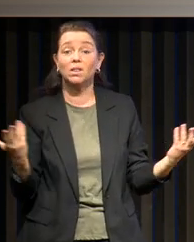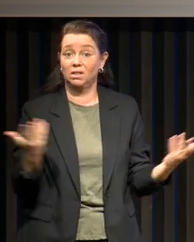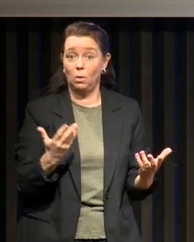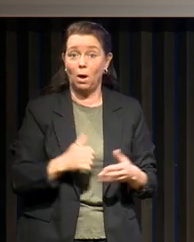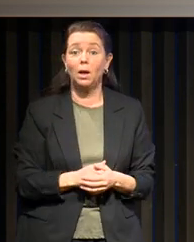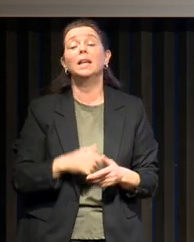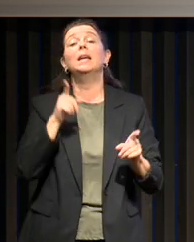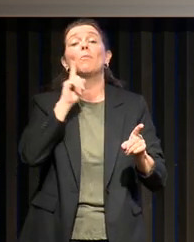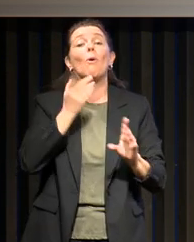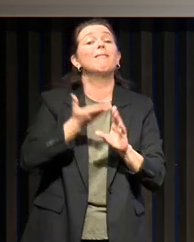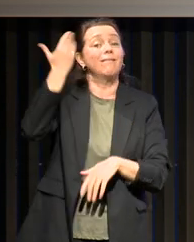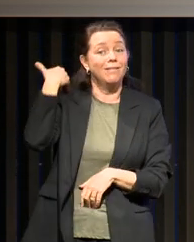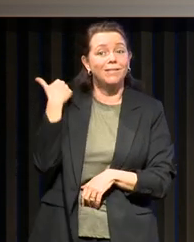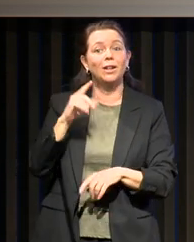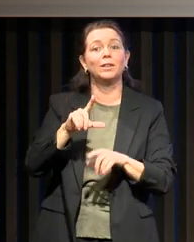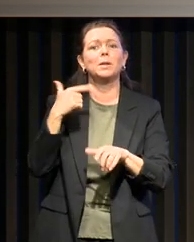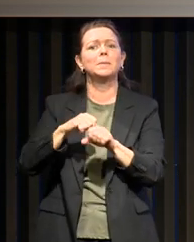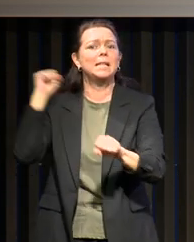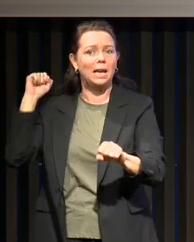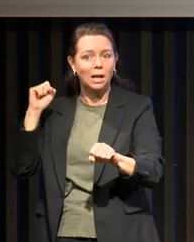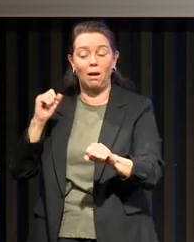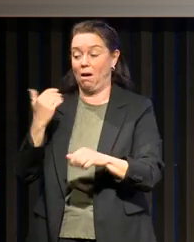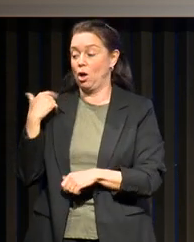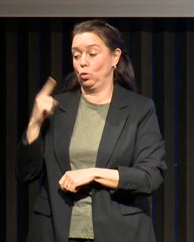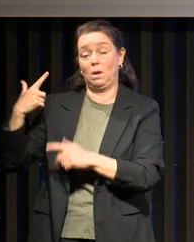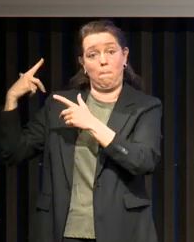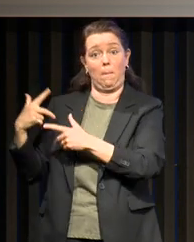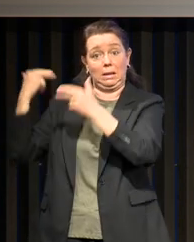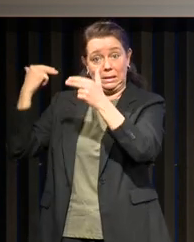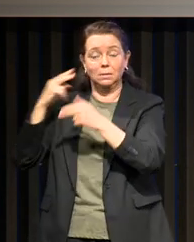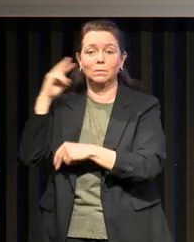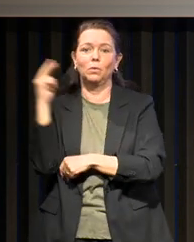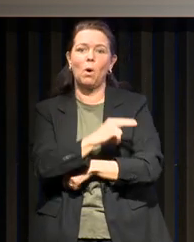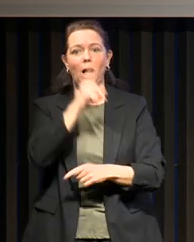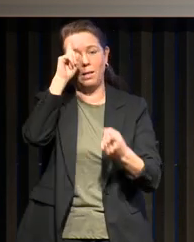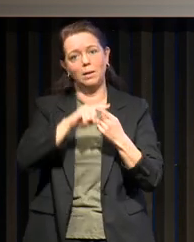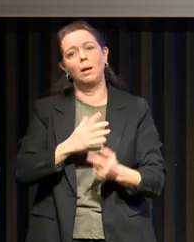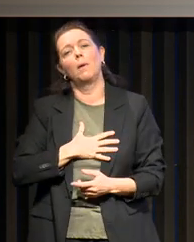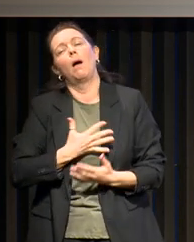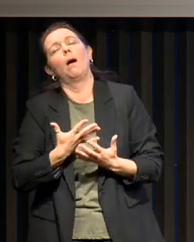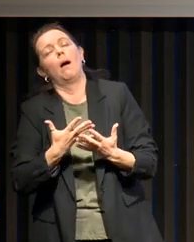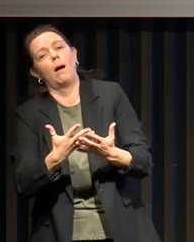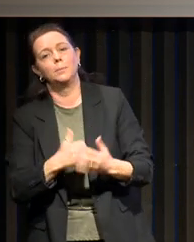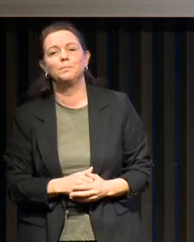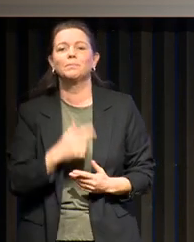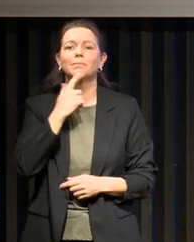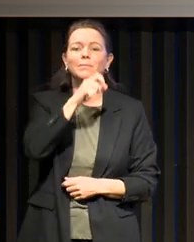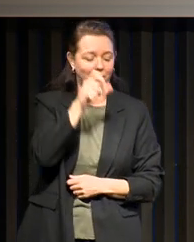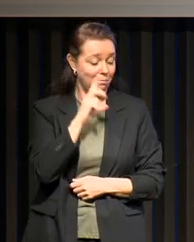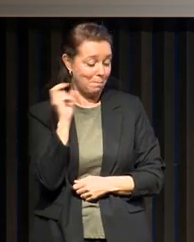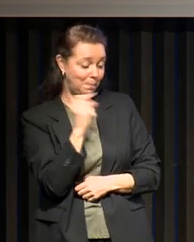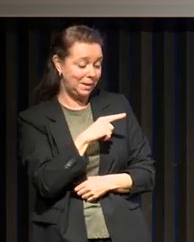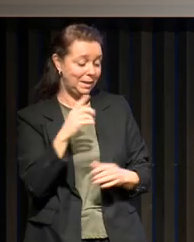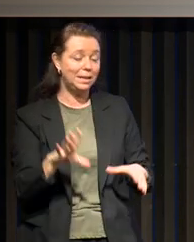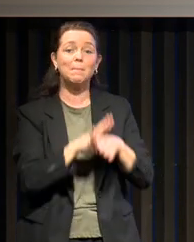romantisme au début du IIe siècle, où on voit le tableau célèbre de Friedrich, le voyageur contemplant une mer de nuages,